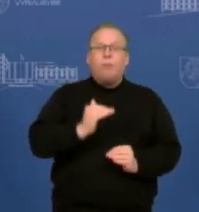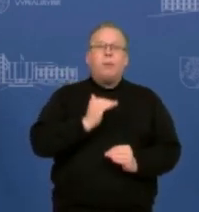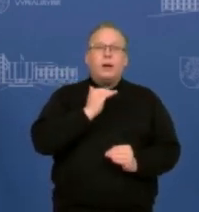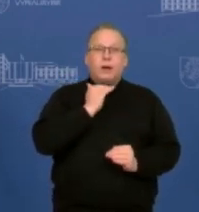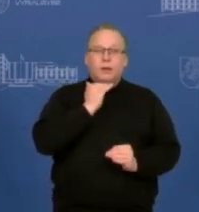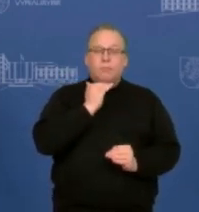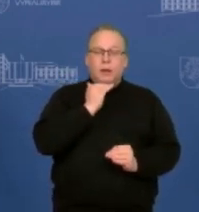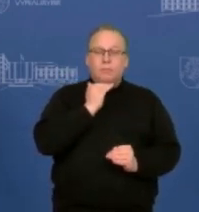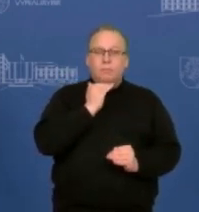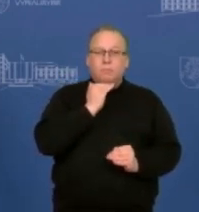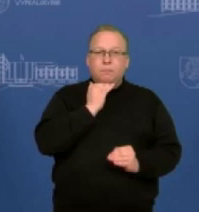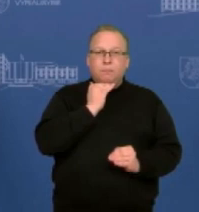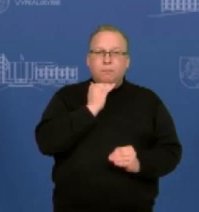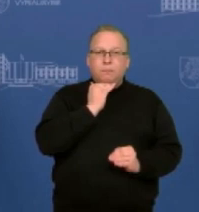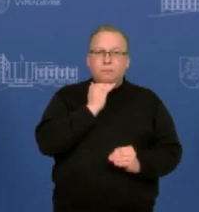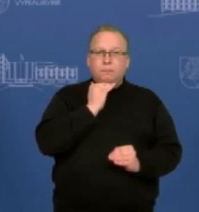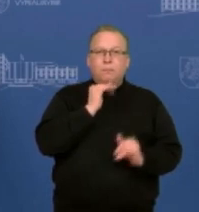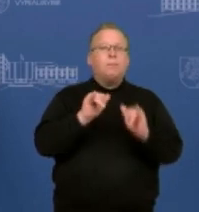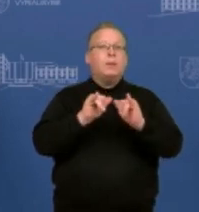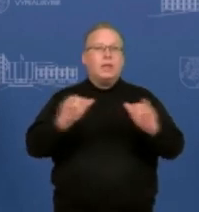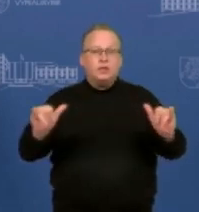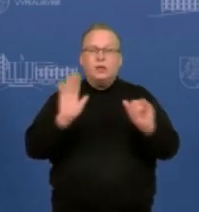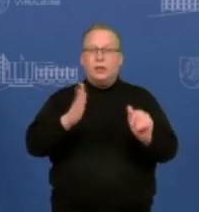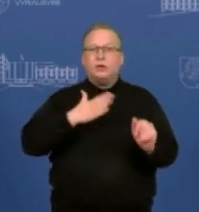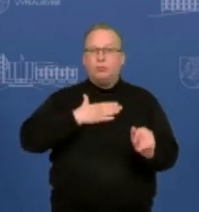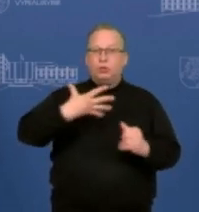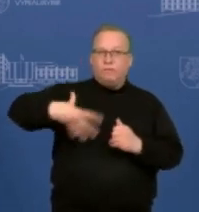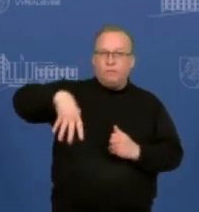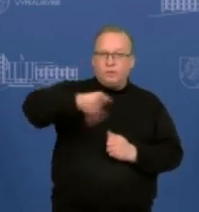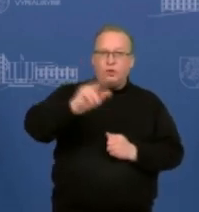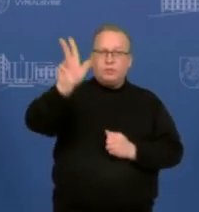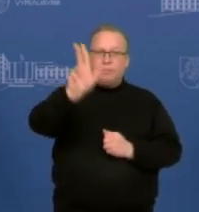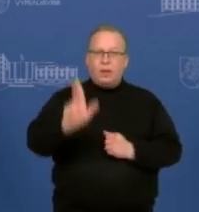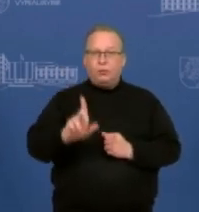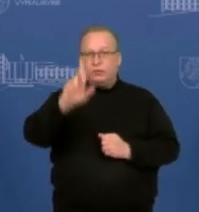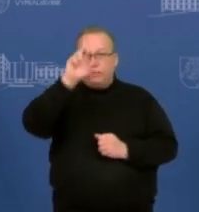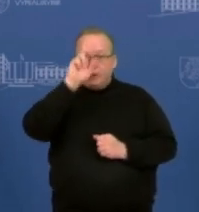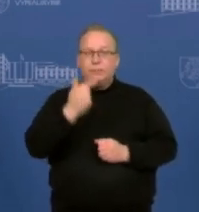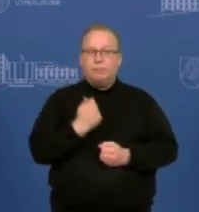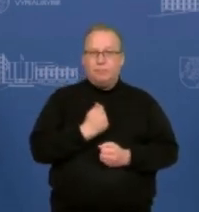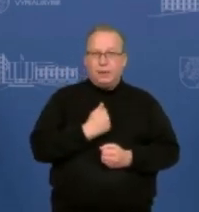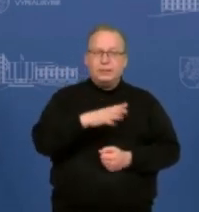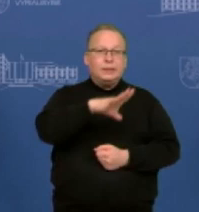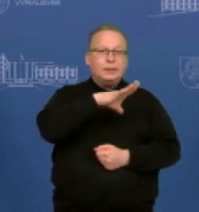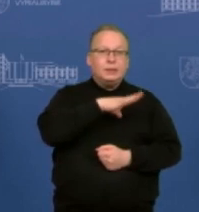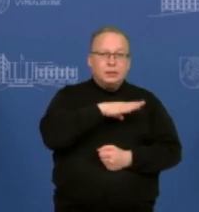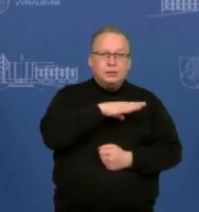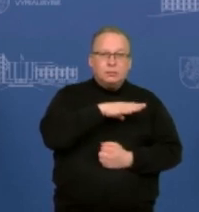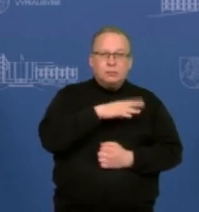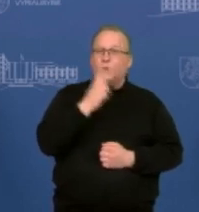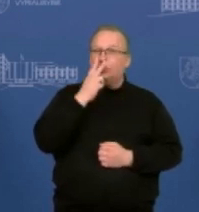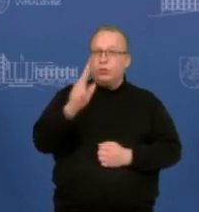išsamei visą tą papildymą, kurį mes, bet ne tik mes, bet ir visas regionas, kadangi mes negalim žiūrėti